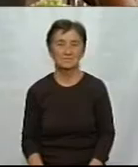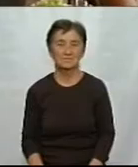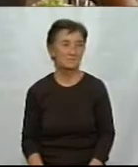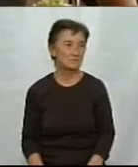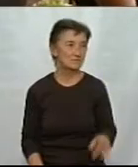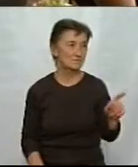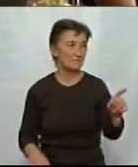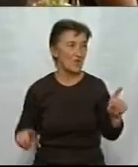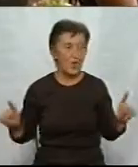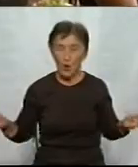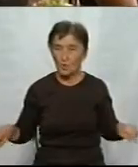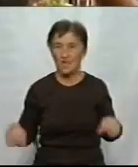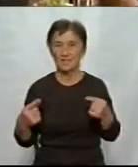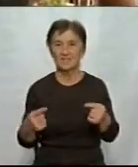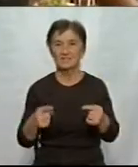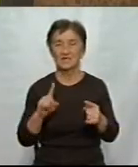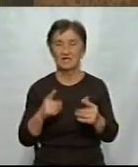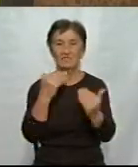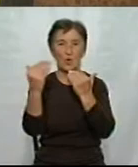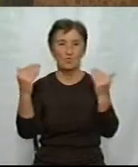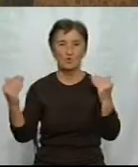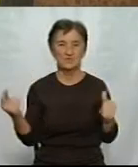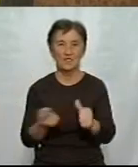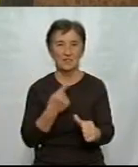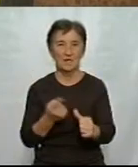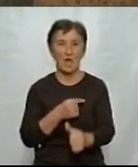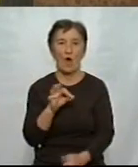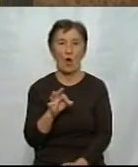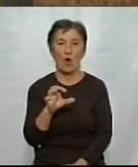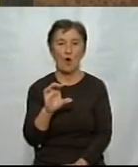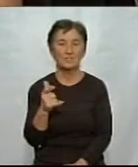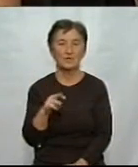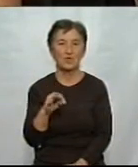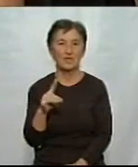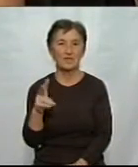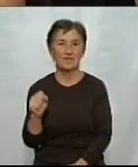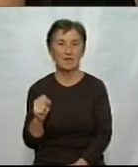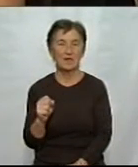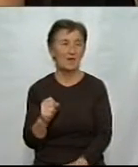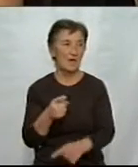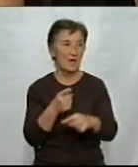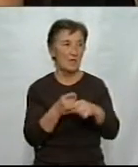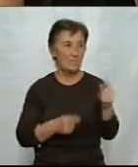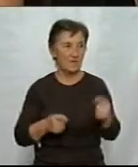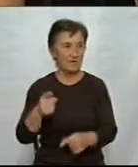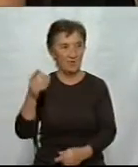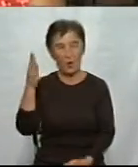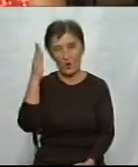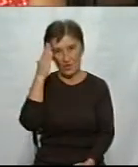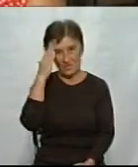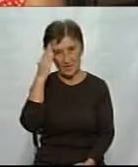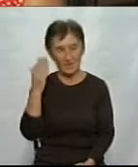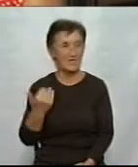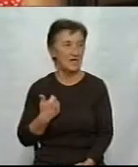Організували виставку в художньому меморіальному музеї імені Олександра Осьміркіна. Назва виставки – півголови, каже художниця Ольга Краснопольська.